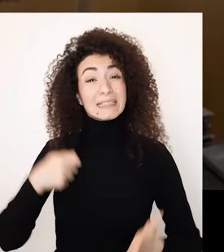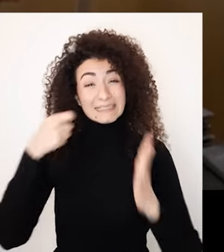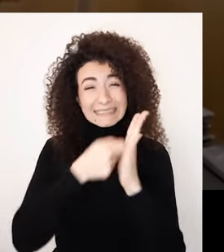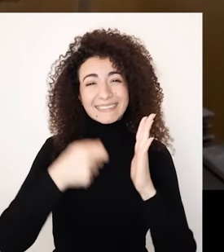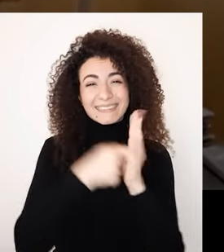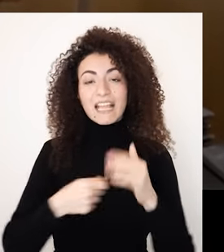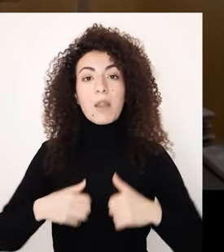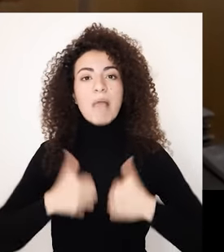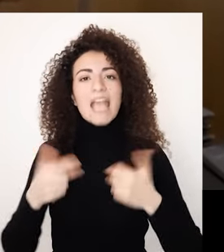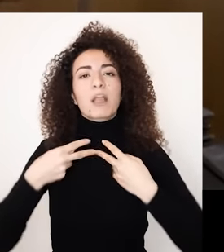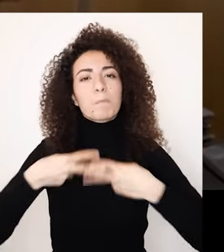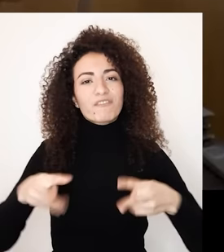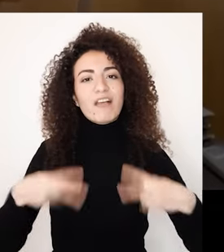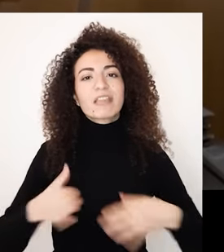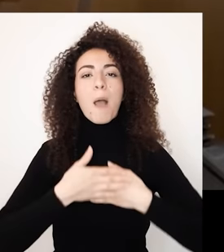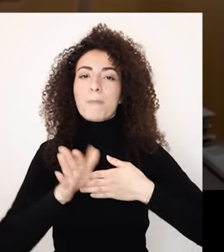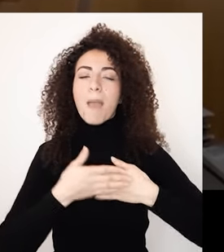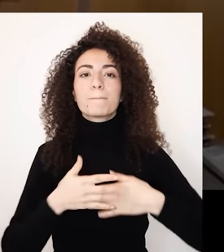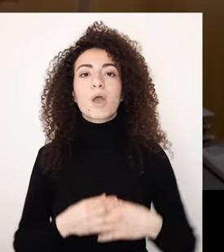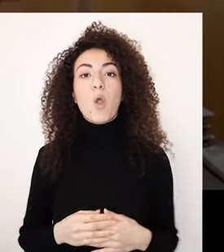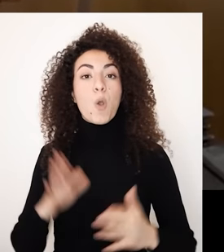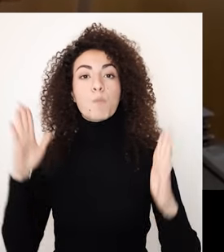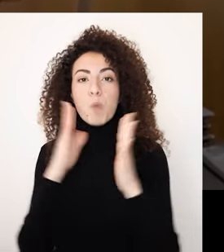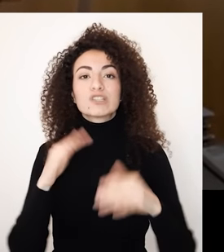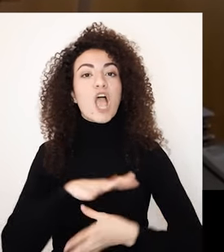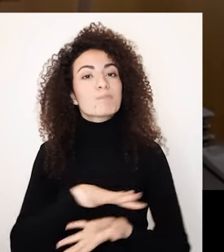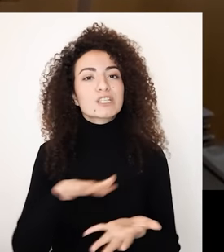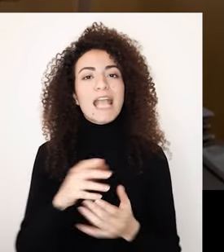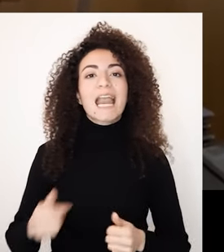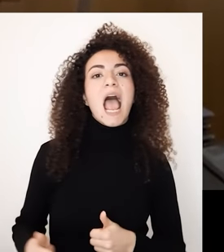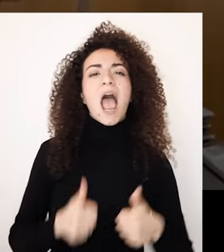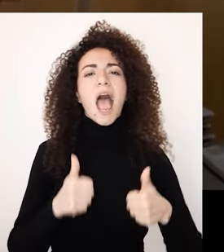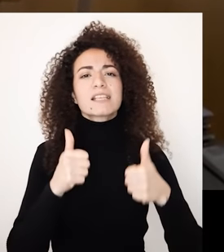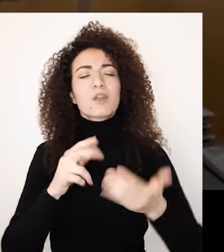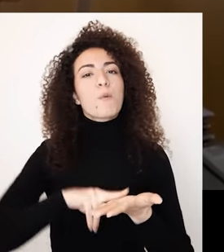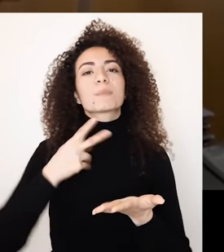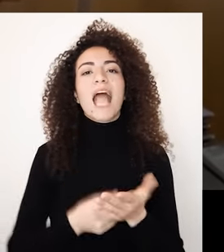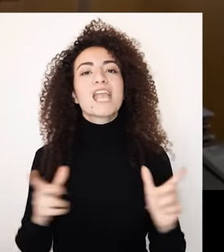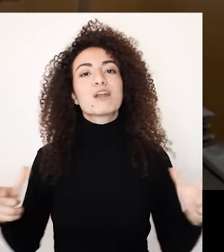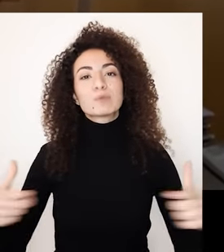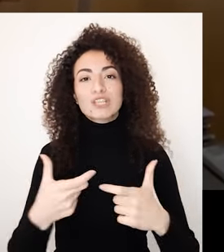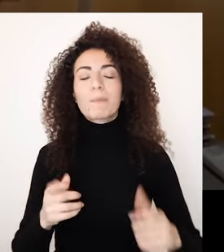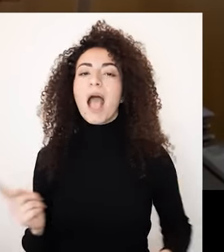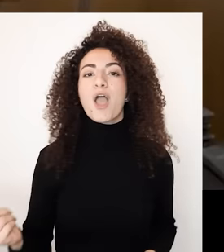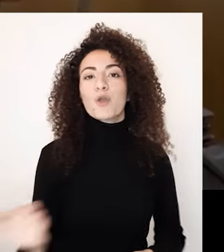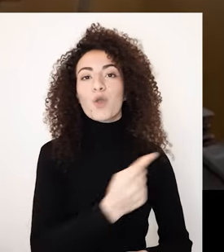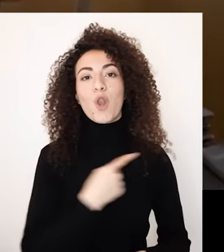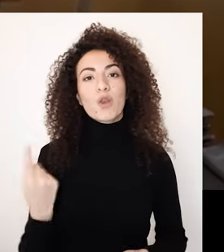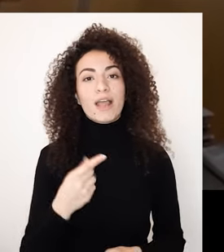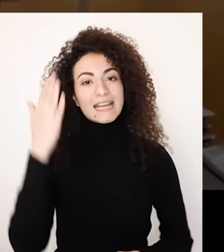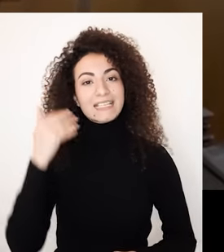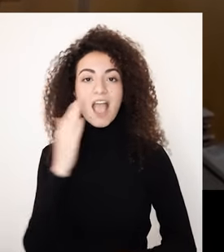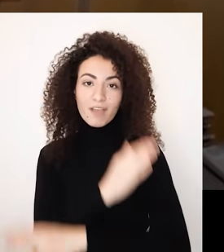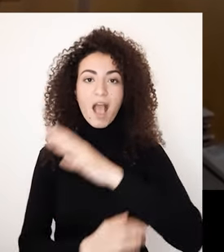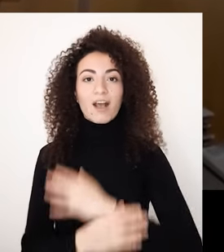تفتح لكم أفا وتقدروا تتجاوزوا كل الصعوبات اللي موجودة في المجتمع ونقدر نغير المجتمع مع بعض كإحنا